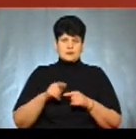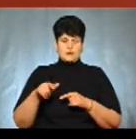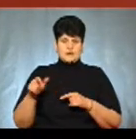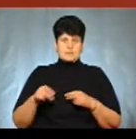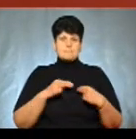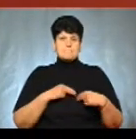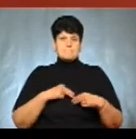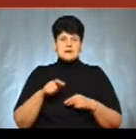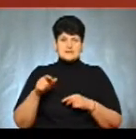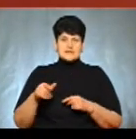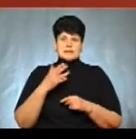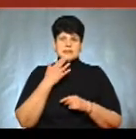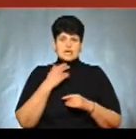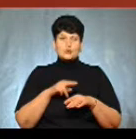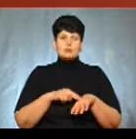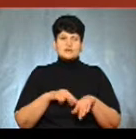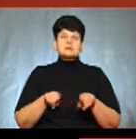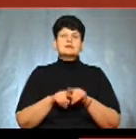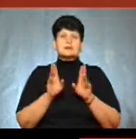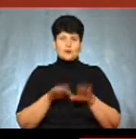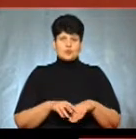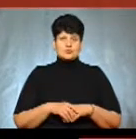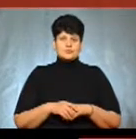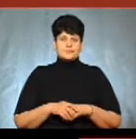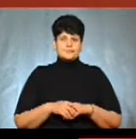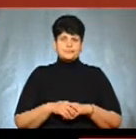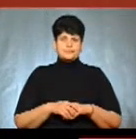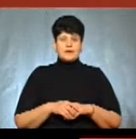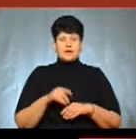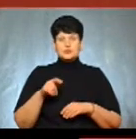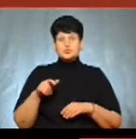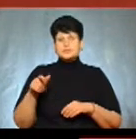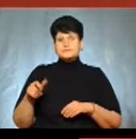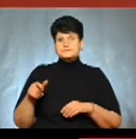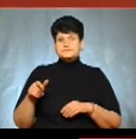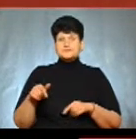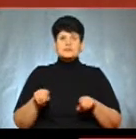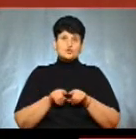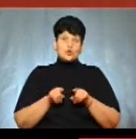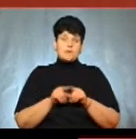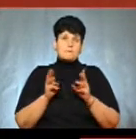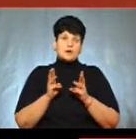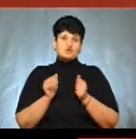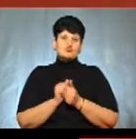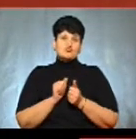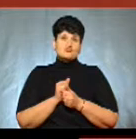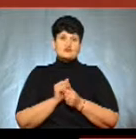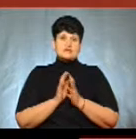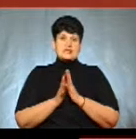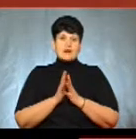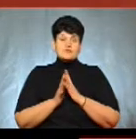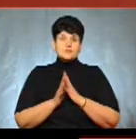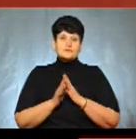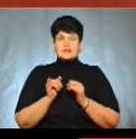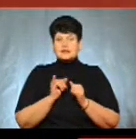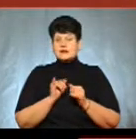Працівники національної поліції також. Проте люди все одно випалюють суху траву і,